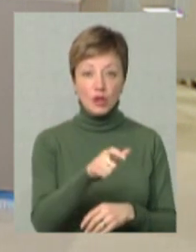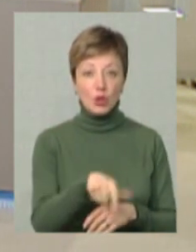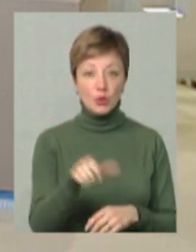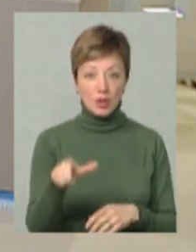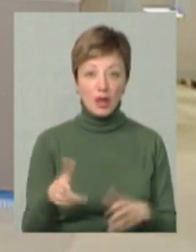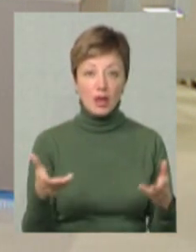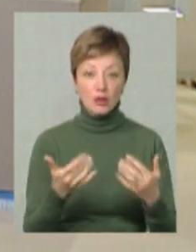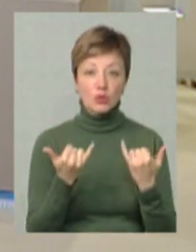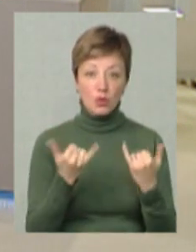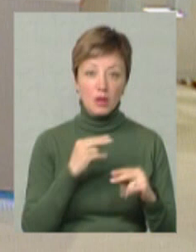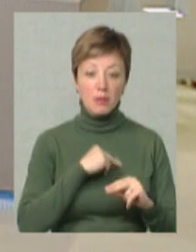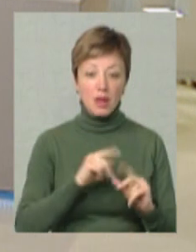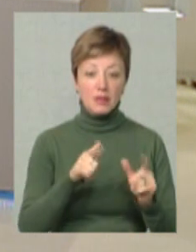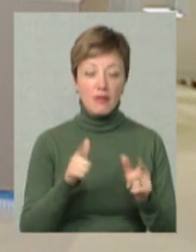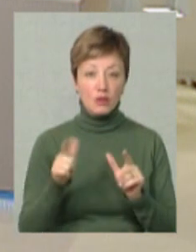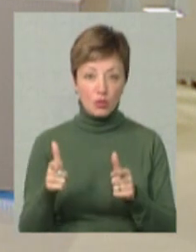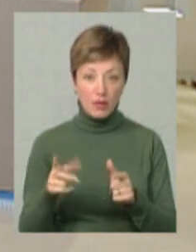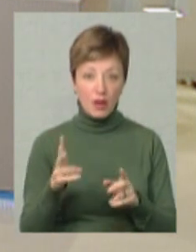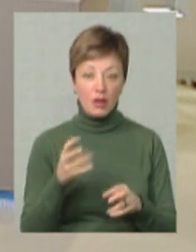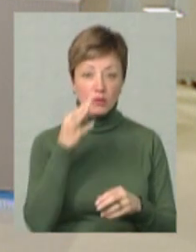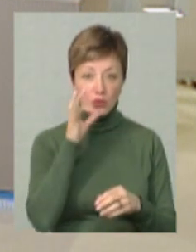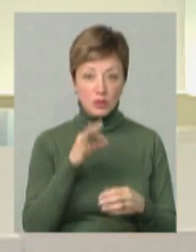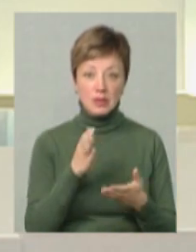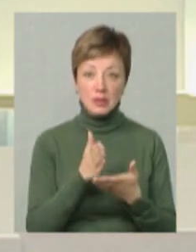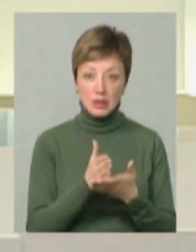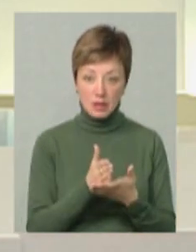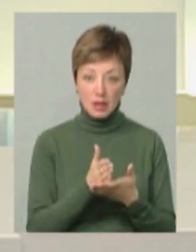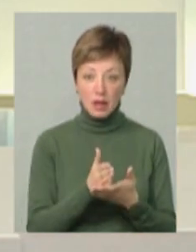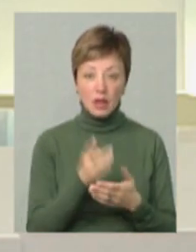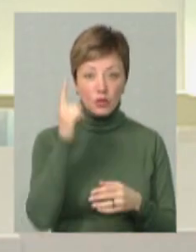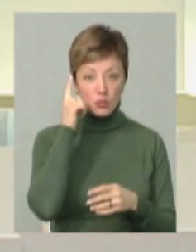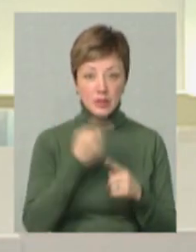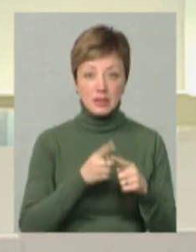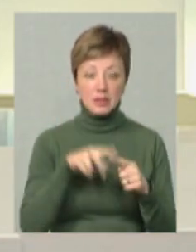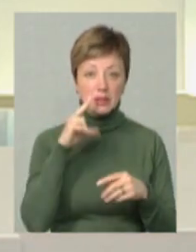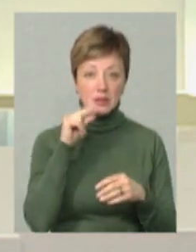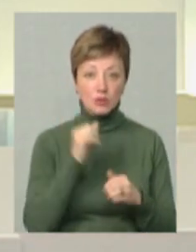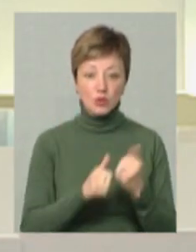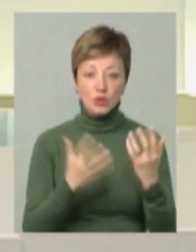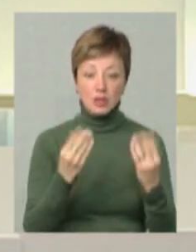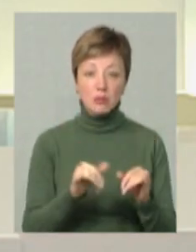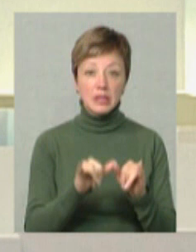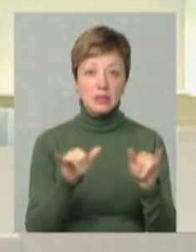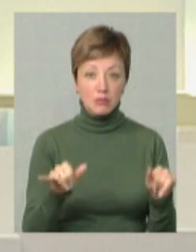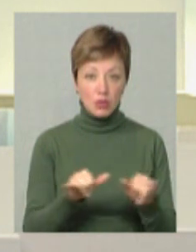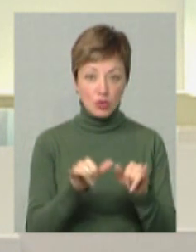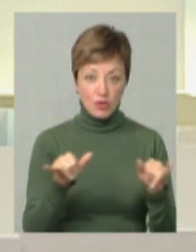які сьогодні працевлаштовані. Напрацювання також є, тому я думаю, що ця цифра буде з кожним днем збільшуватися,